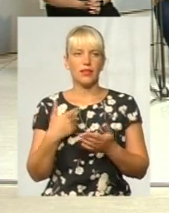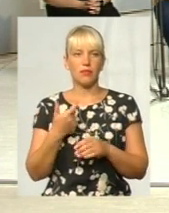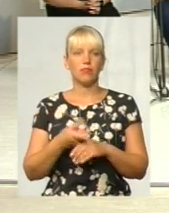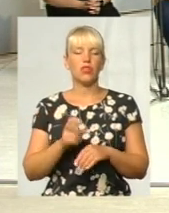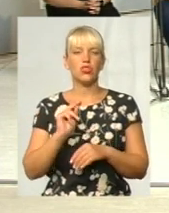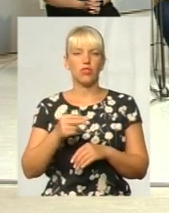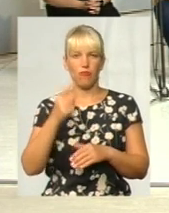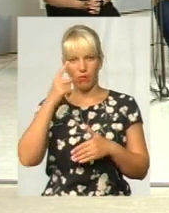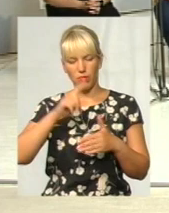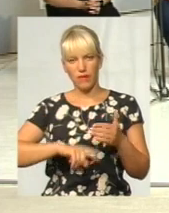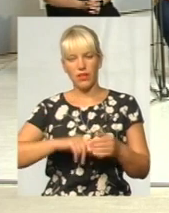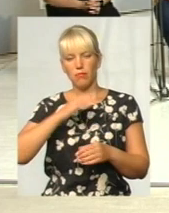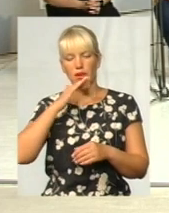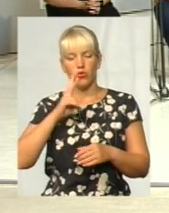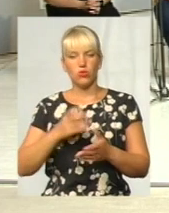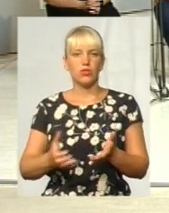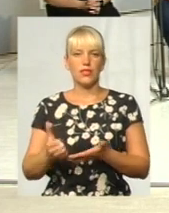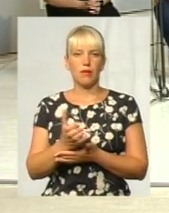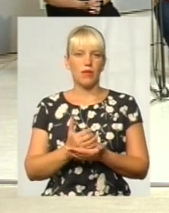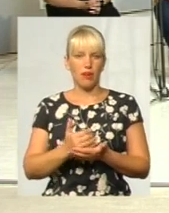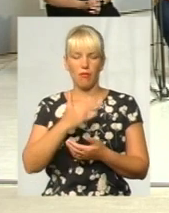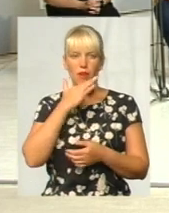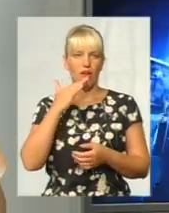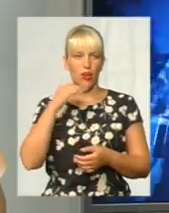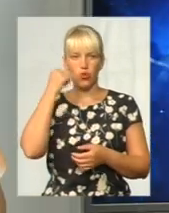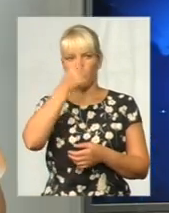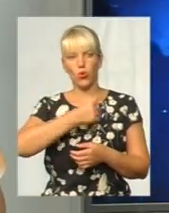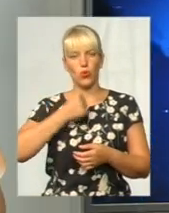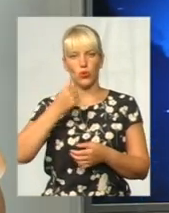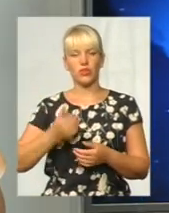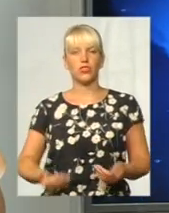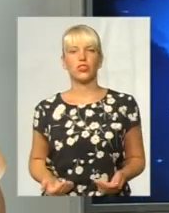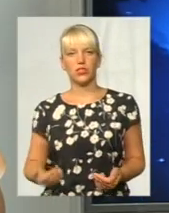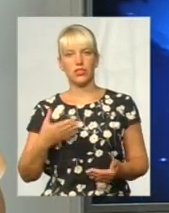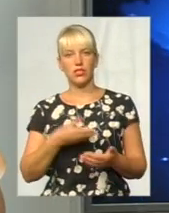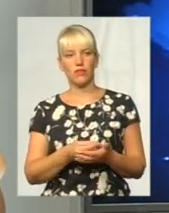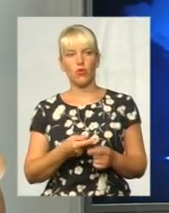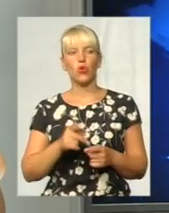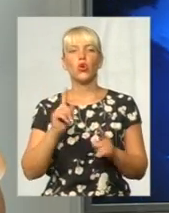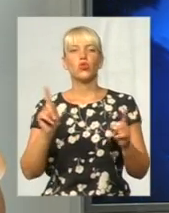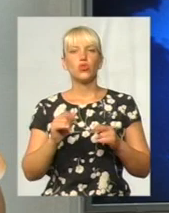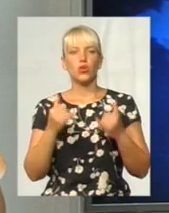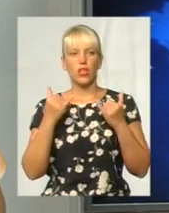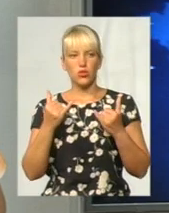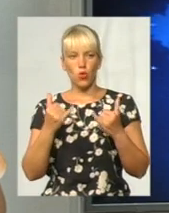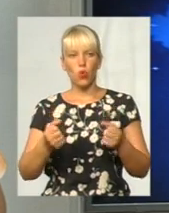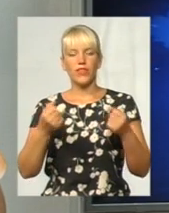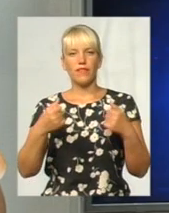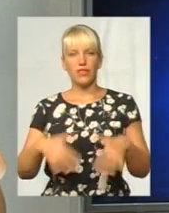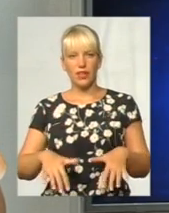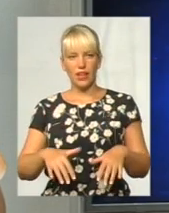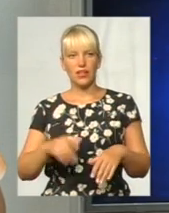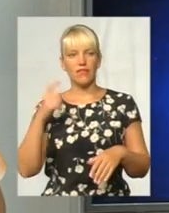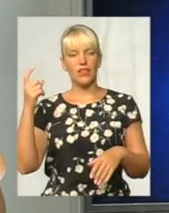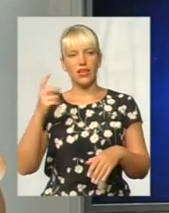ніж впевнена, набагато хто збирав не один десяток років. Що на сьогодні втратили власника